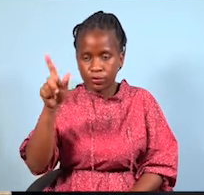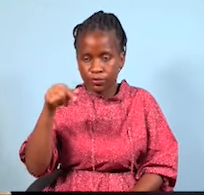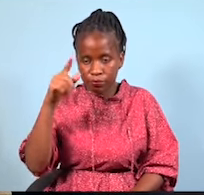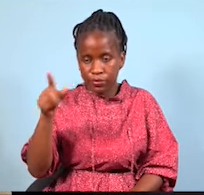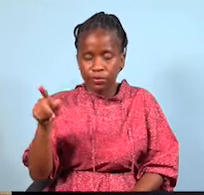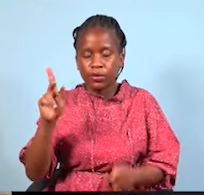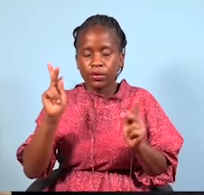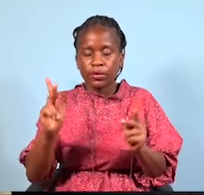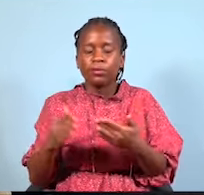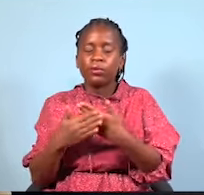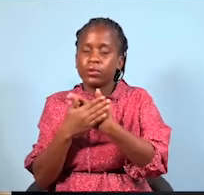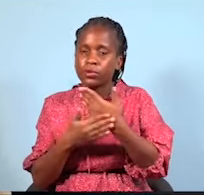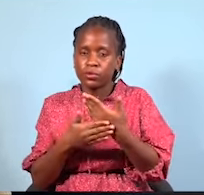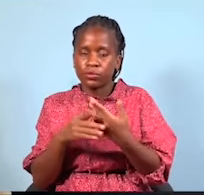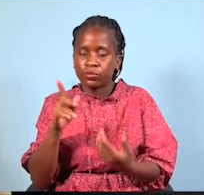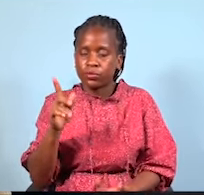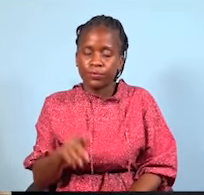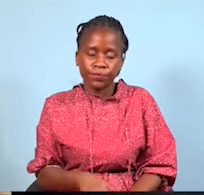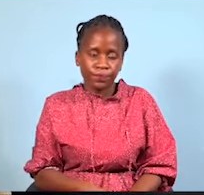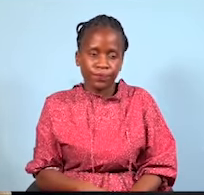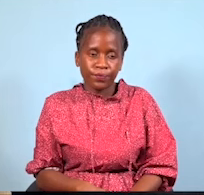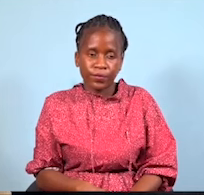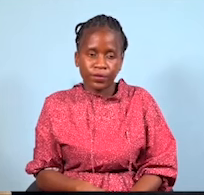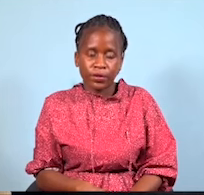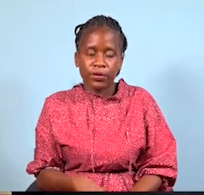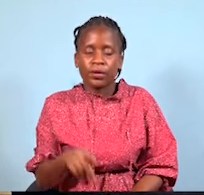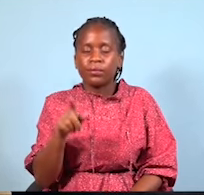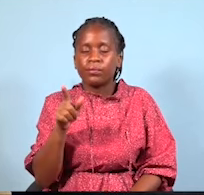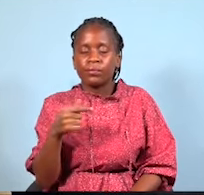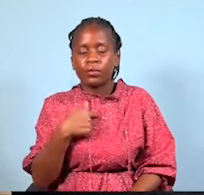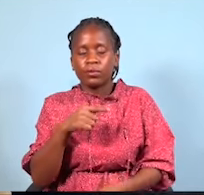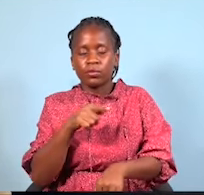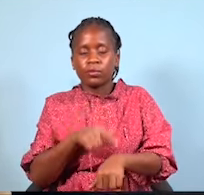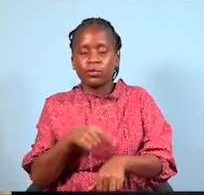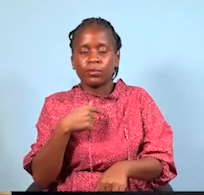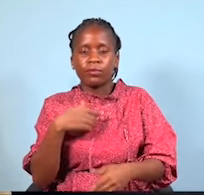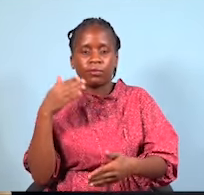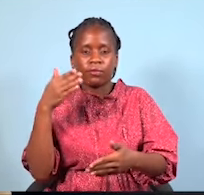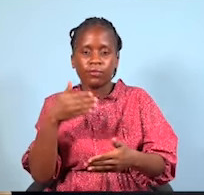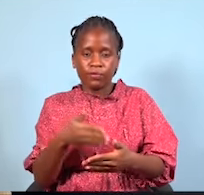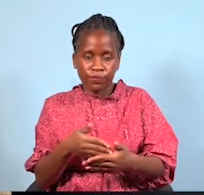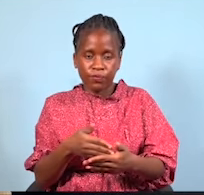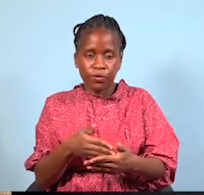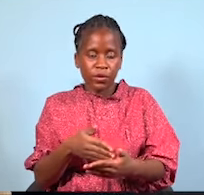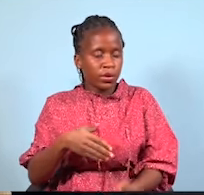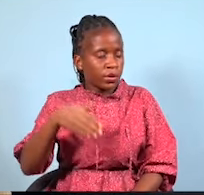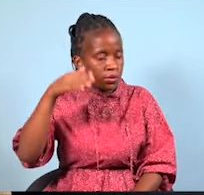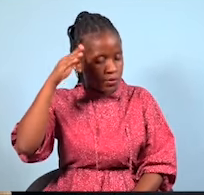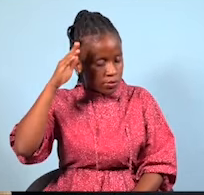Mimi kwa muda uwa mbago nimepita. Unajua swala la serikali imukusaidia nini? Kuna semu tunakosea kwa